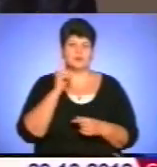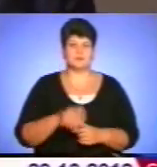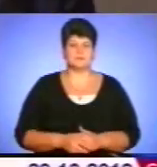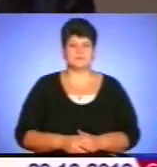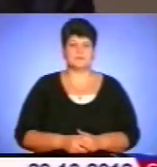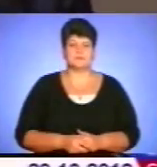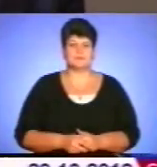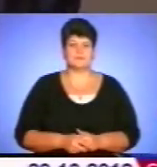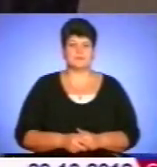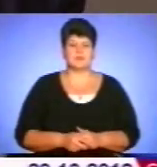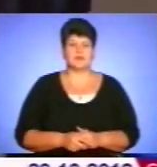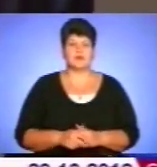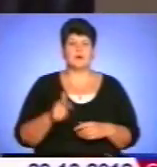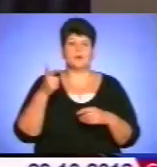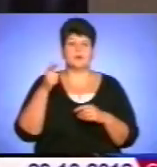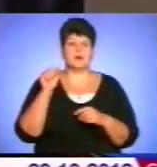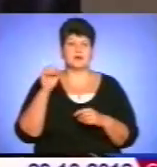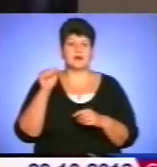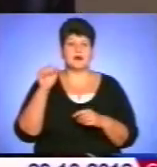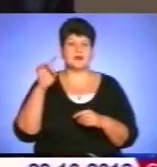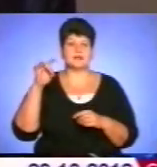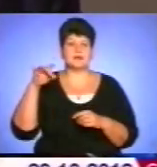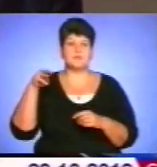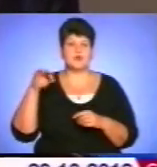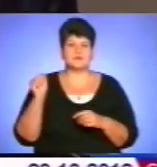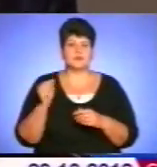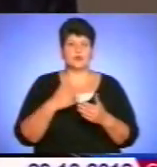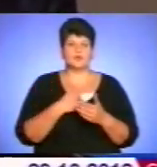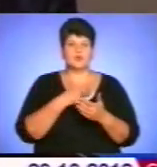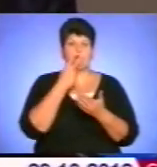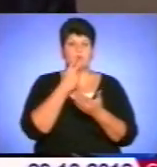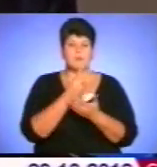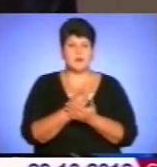Твори Гулака Артемовського не читала ще, хочу побачити.